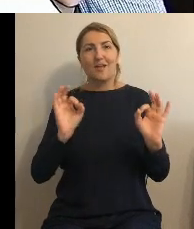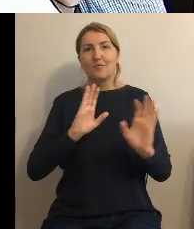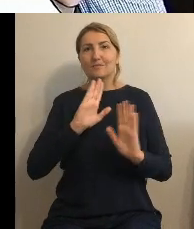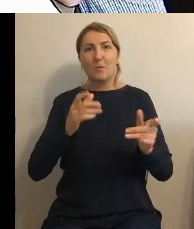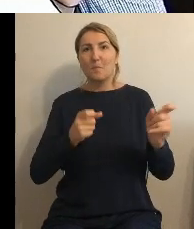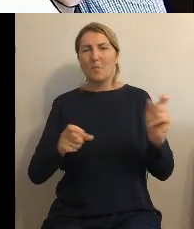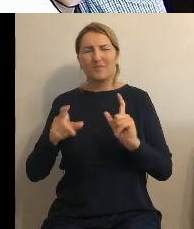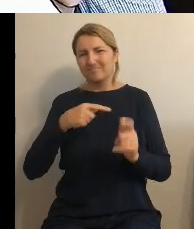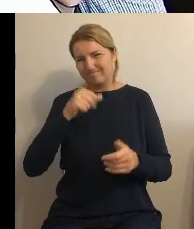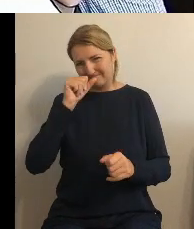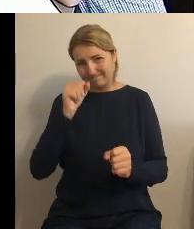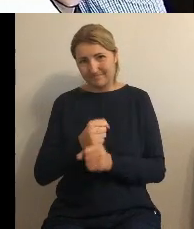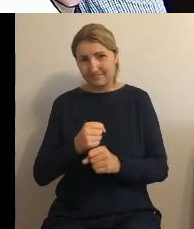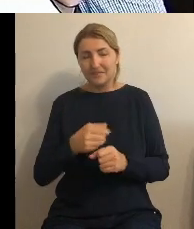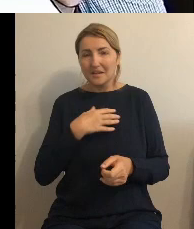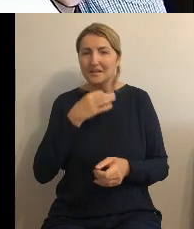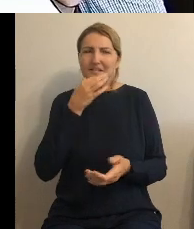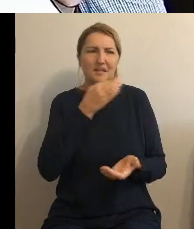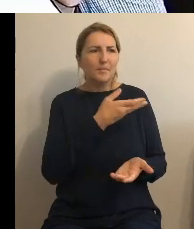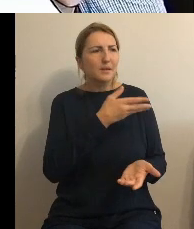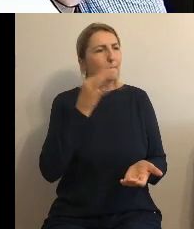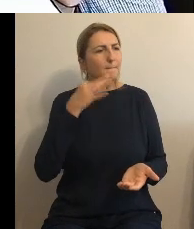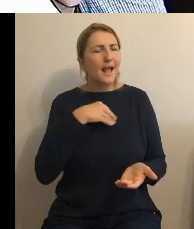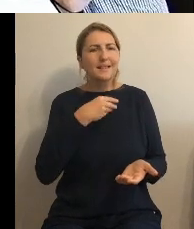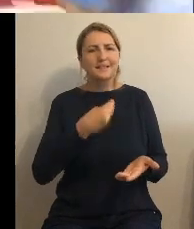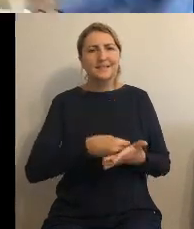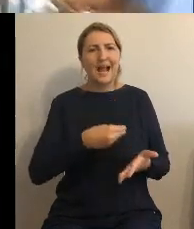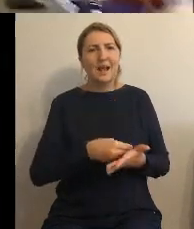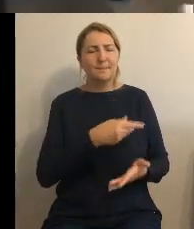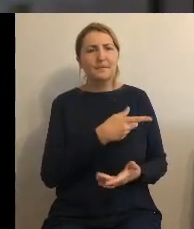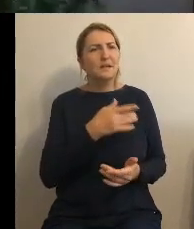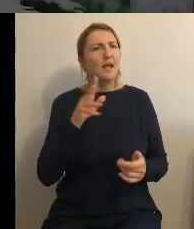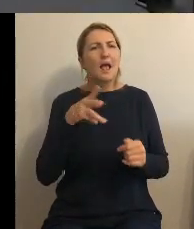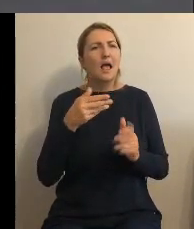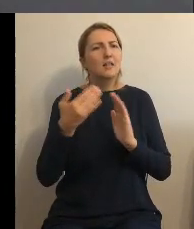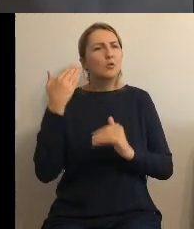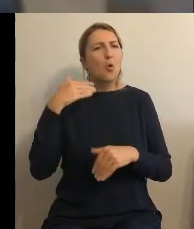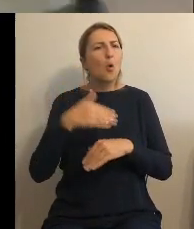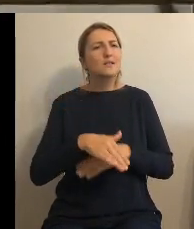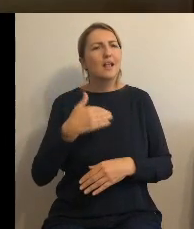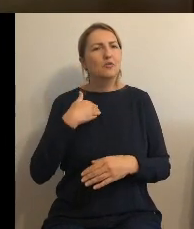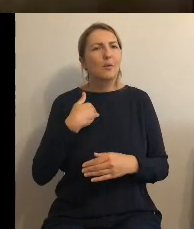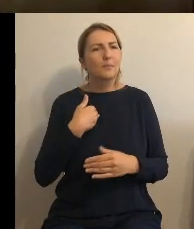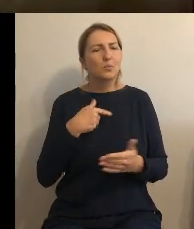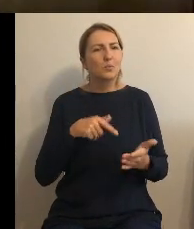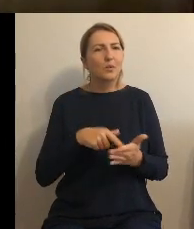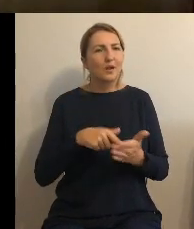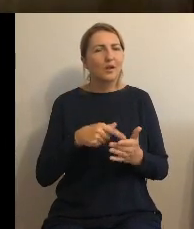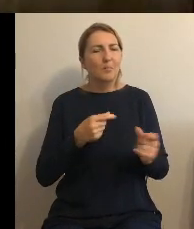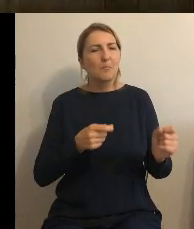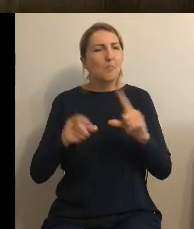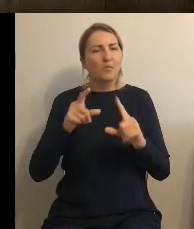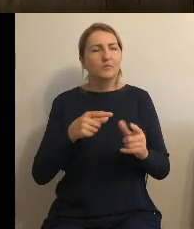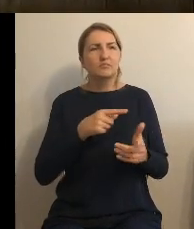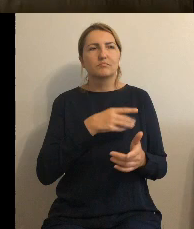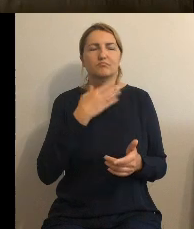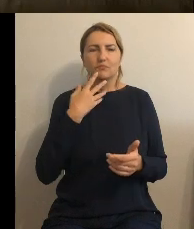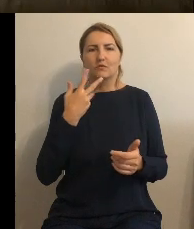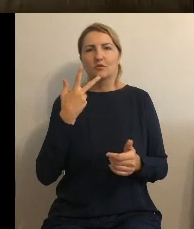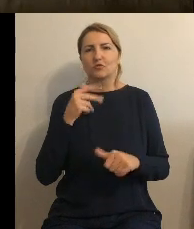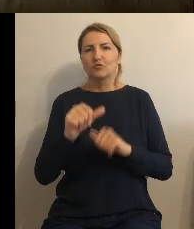zapytam pani skarbnik kiedy w ogóle była aktualizacja ostatnio trzy lata temu pierwszy raz wody polskie ustalały